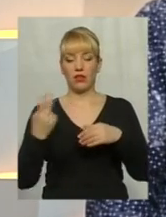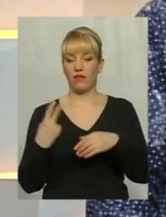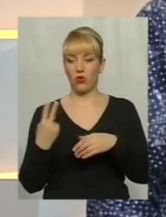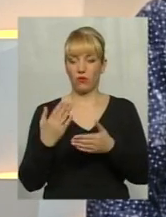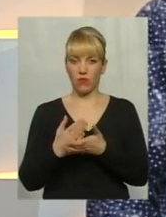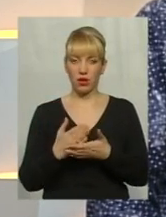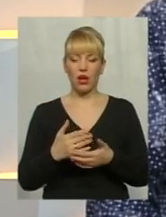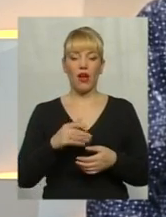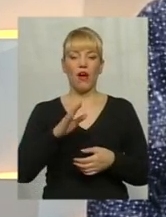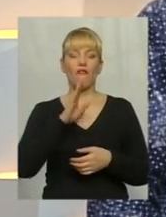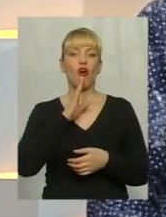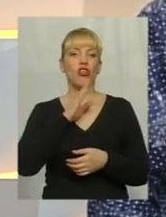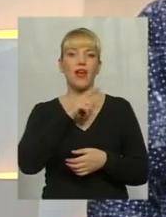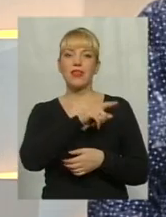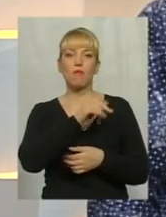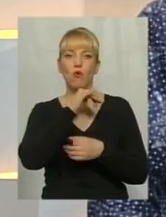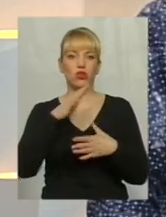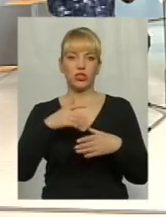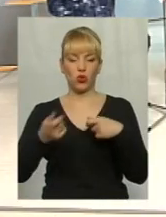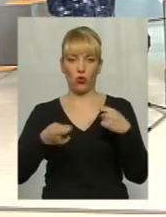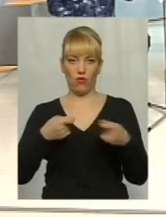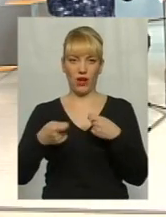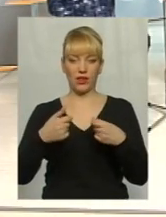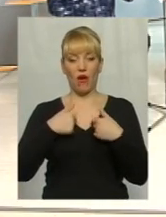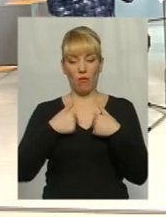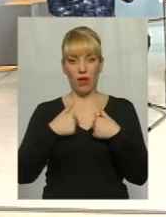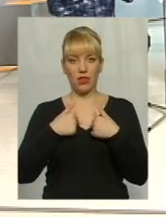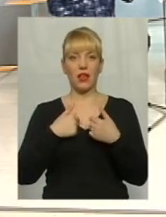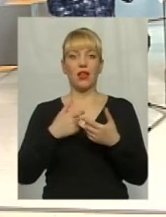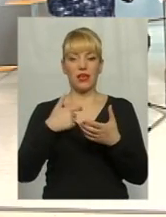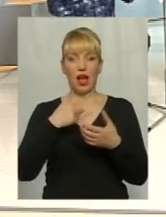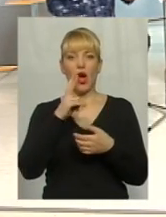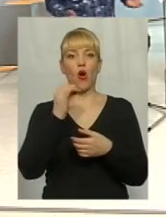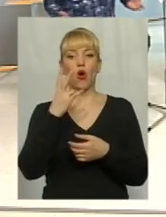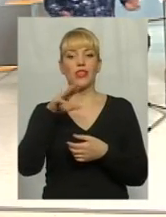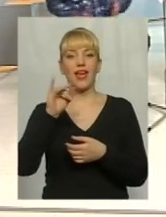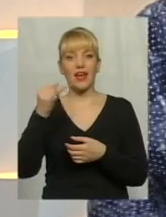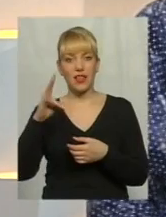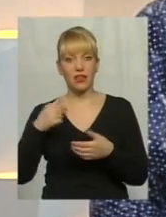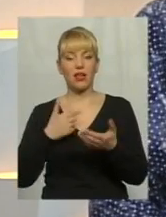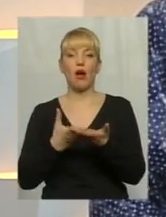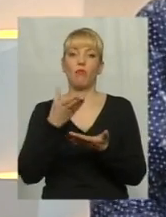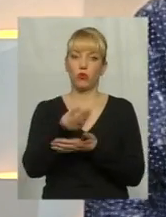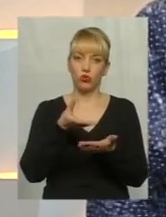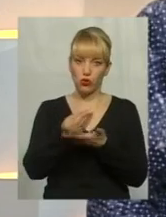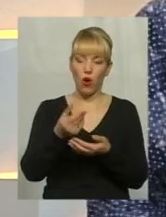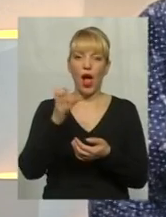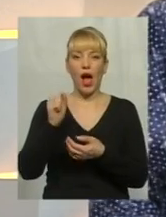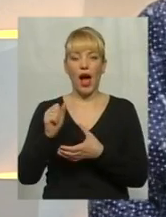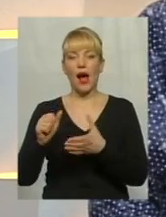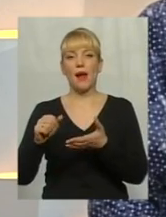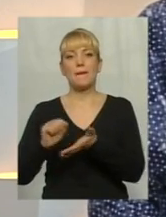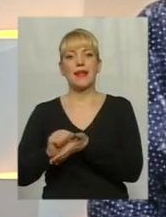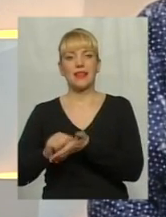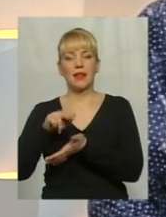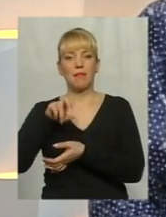не міг по стану здоров'я 5 місяців, але за контейнер я ж плачу, розумієте? Ну, досить абсурдні питання, я вважаю, їх треба